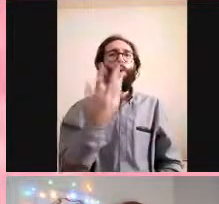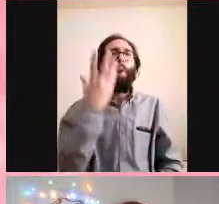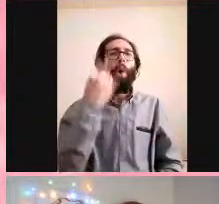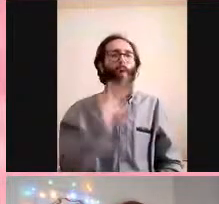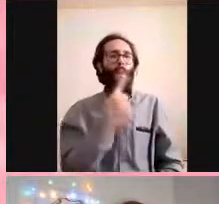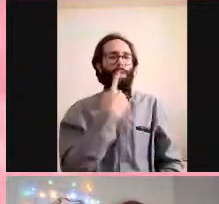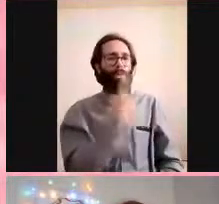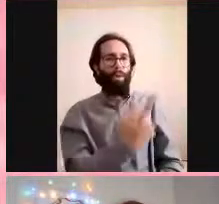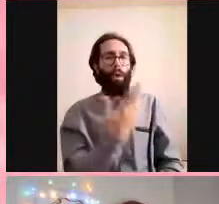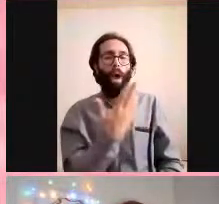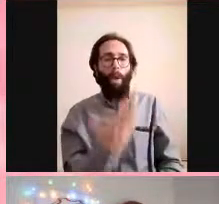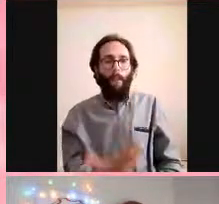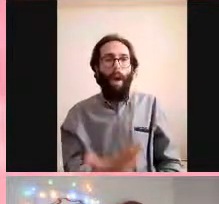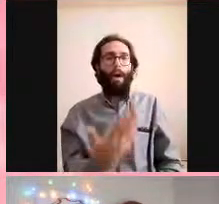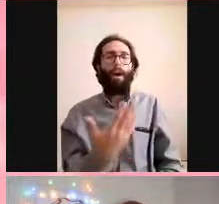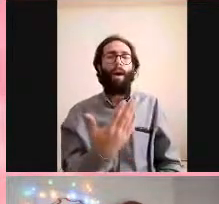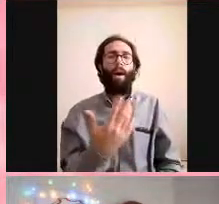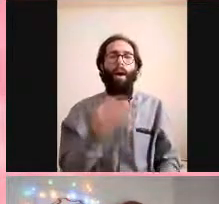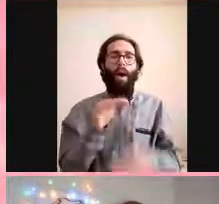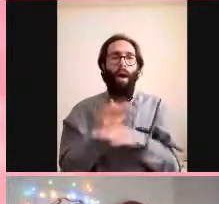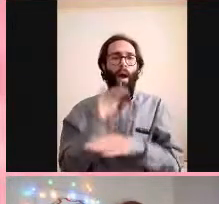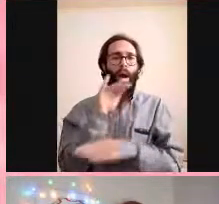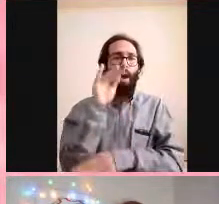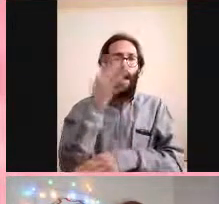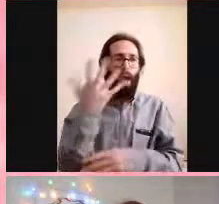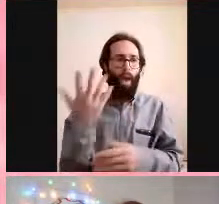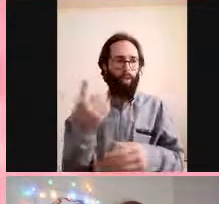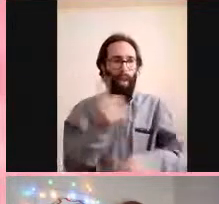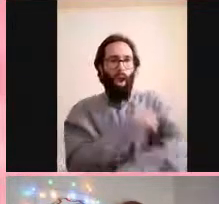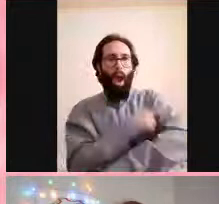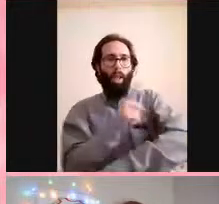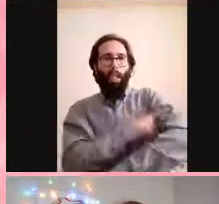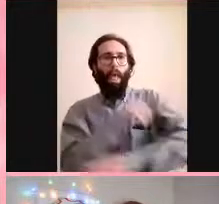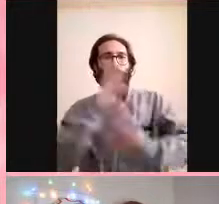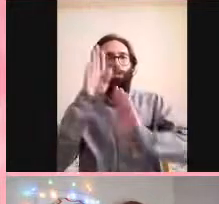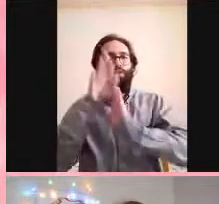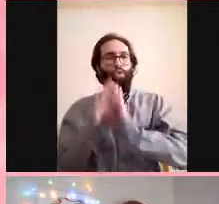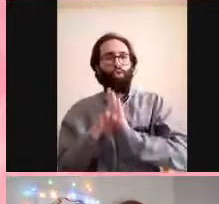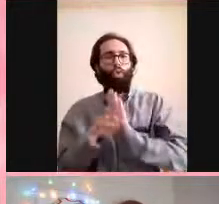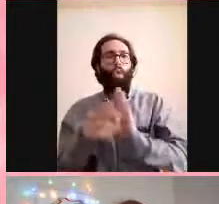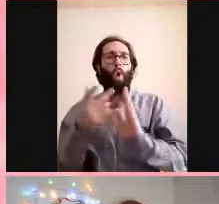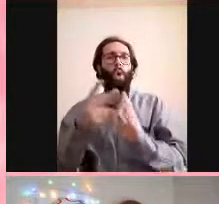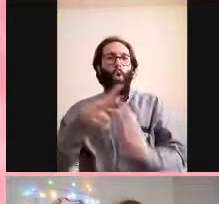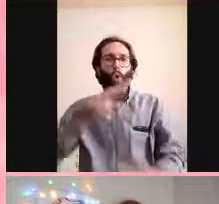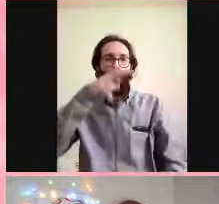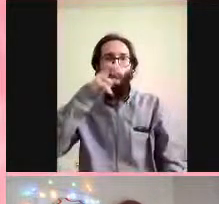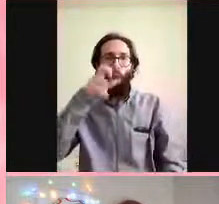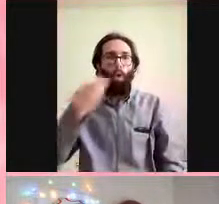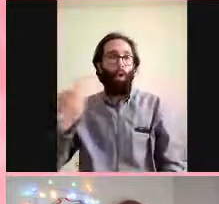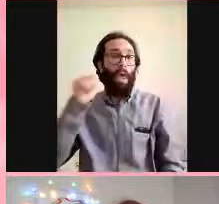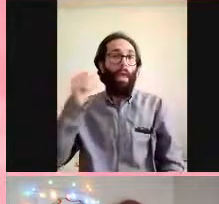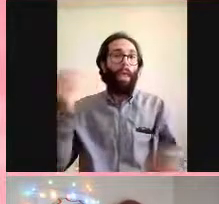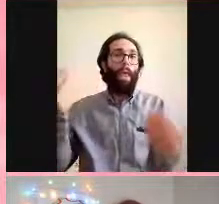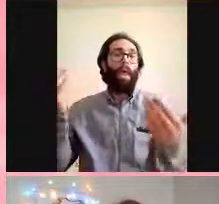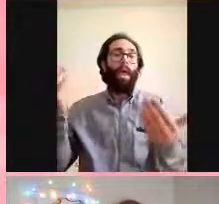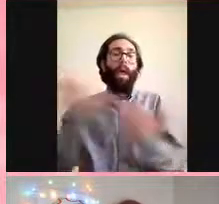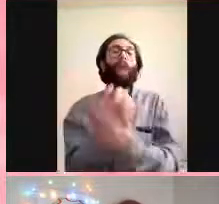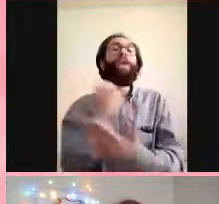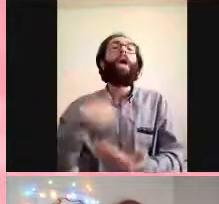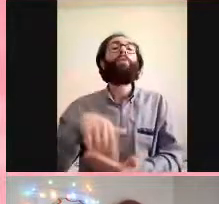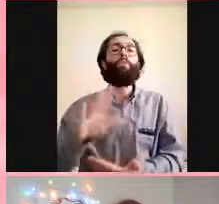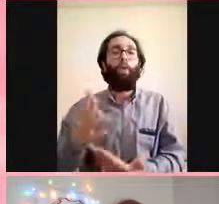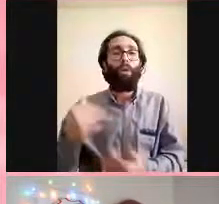Onlar da geri gelmiyor sanırım yani tekrar. İşte tekrar öğrenmeleri gerekiyor kokuyu. Bu yoğun